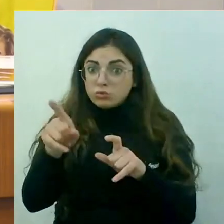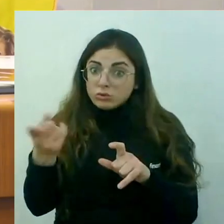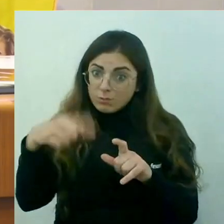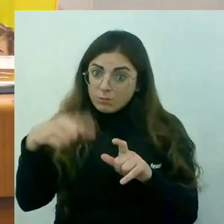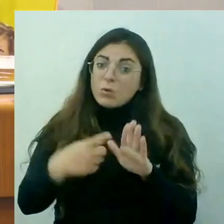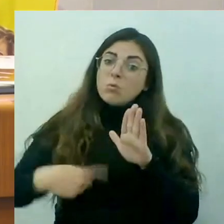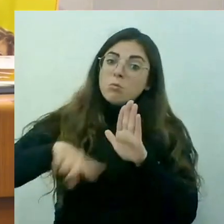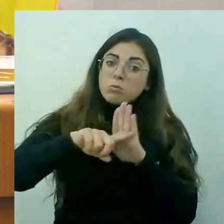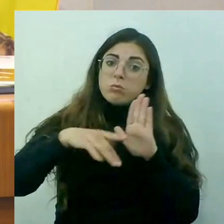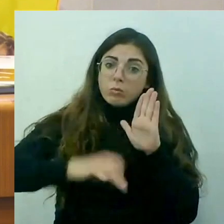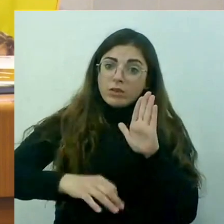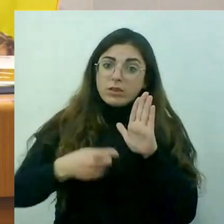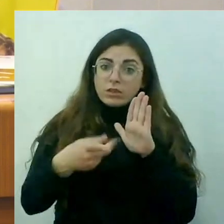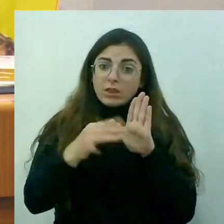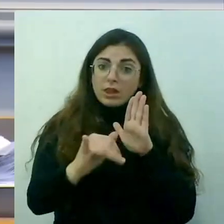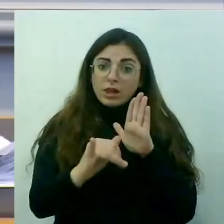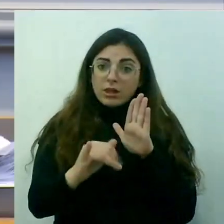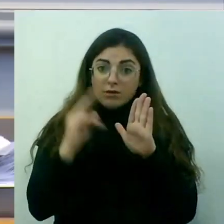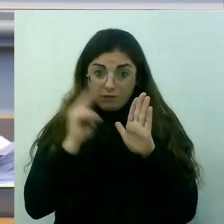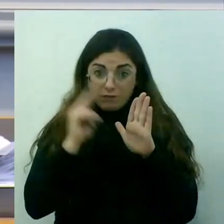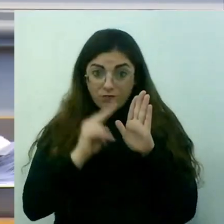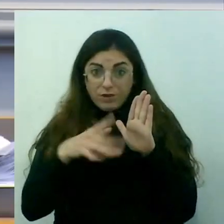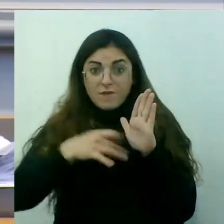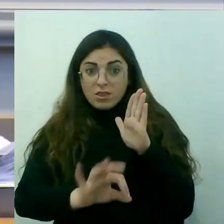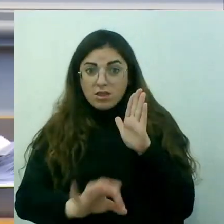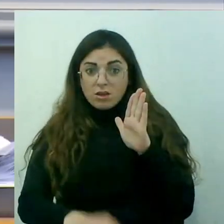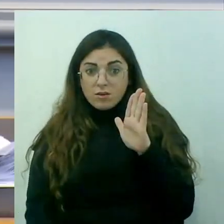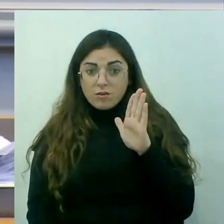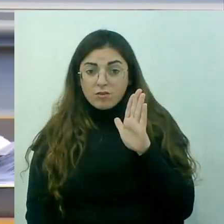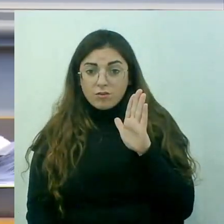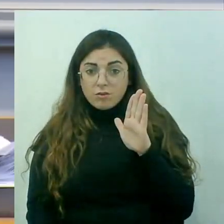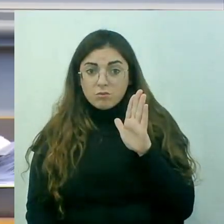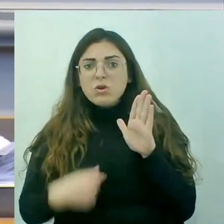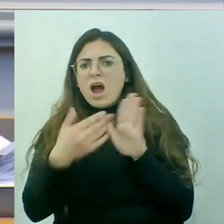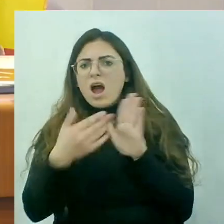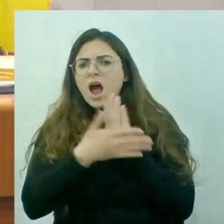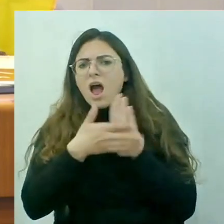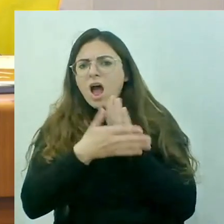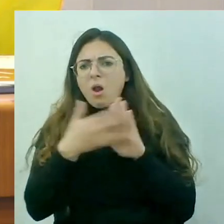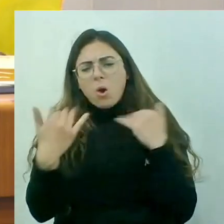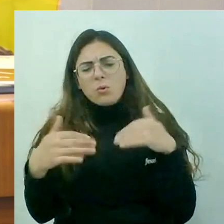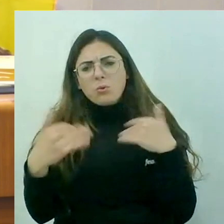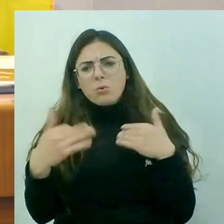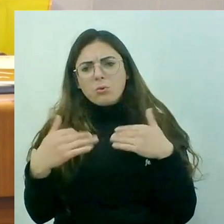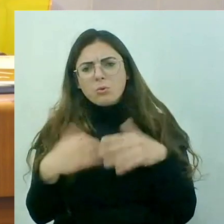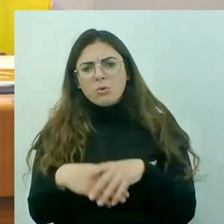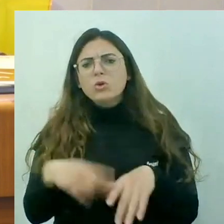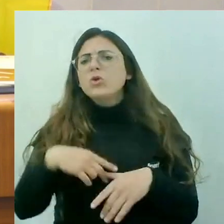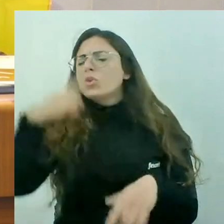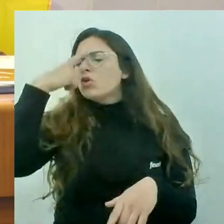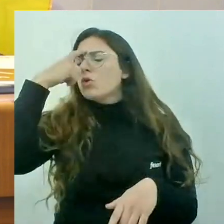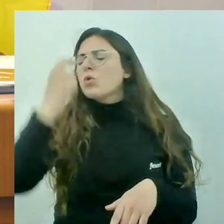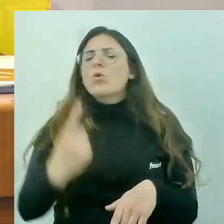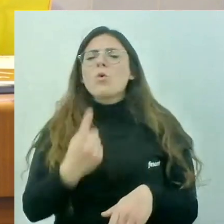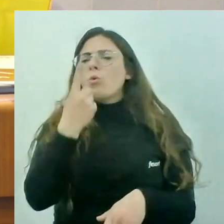la té així. S'ha vist, no, vostè? S'ha vist. I puc parlar-li de moltes coses, de molts sumaris on vostè apareix. Però li vaig a recordar un, que és un dels que